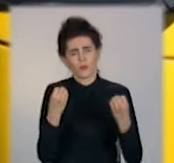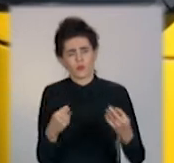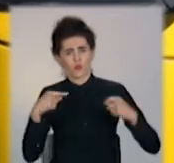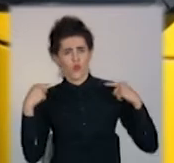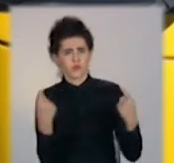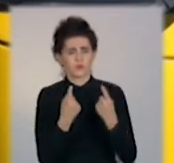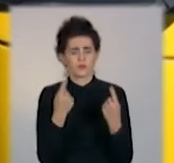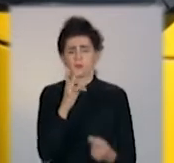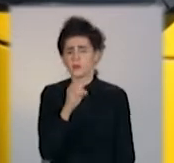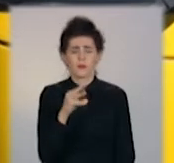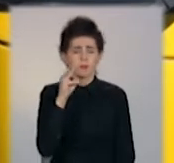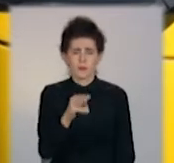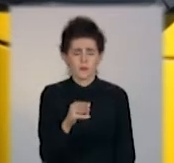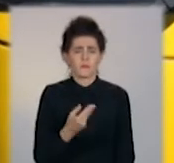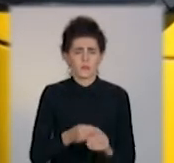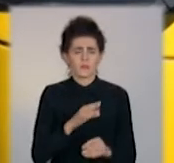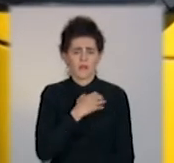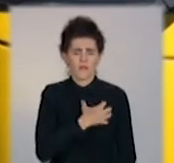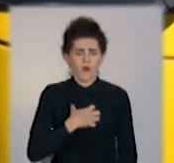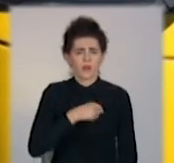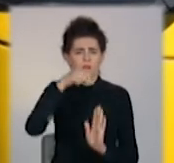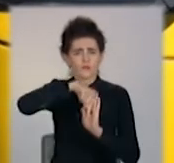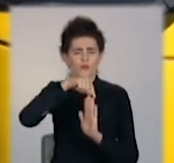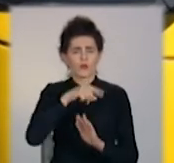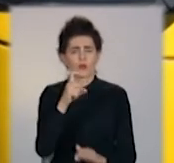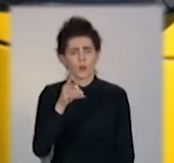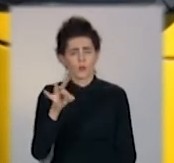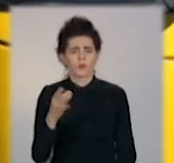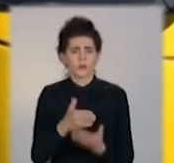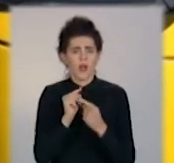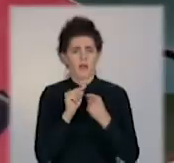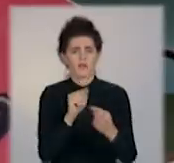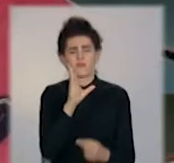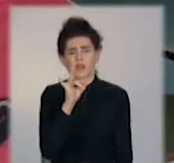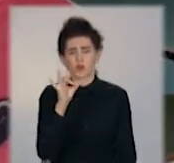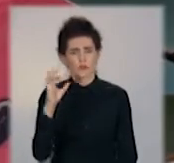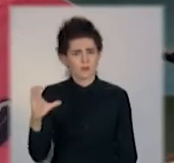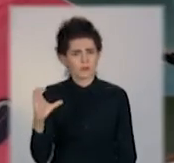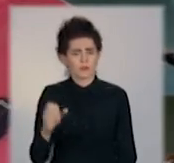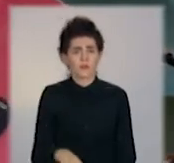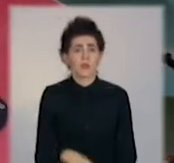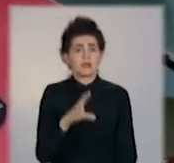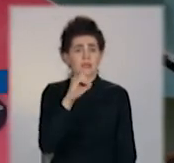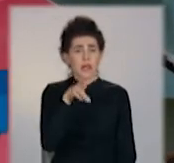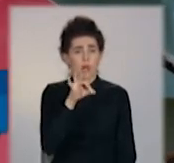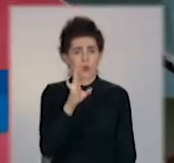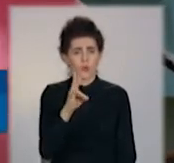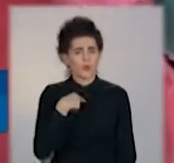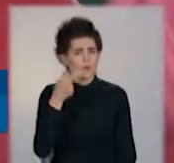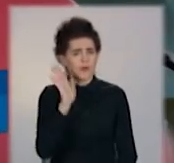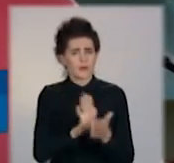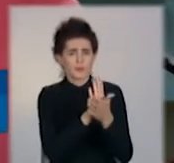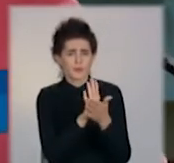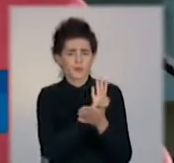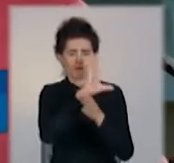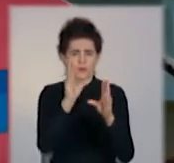хлорні, а іменно антивірусних. В салон обрабатуємо кожен круг, стараємося всі